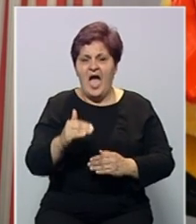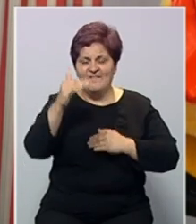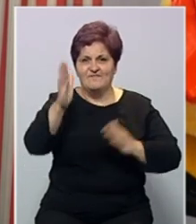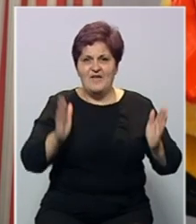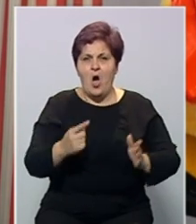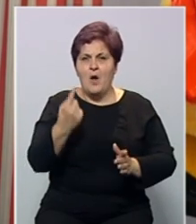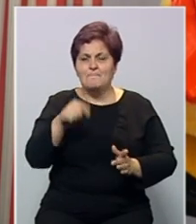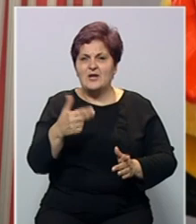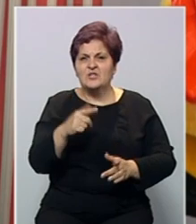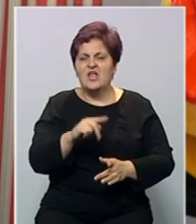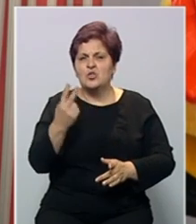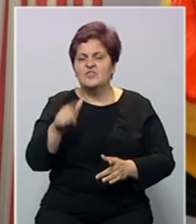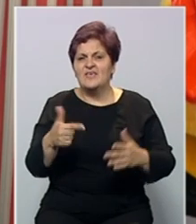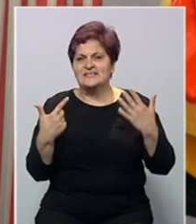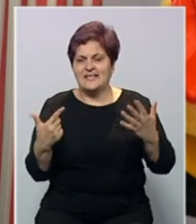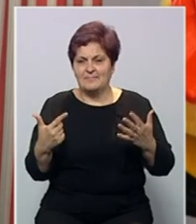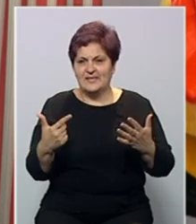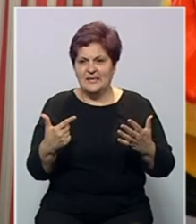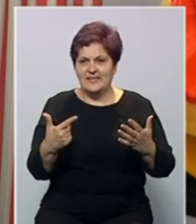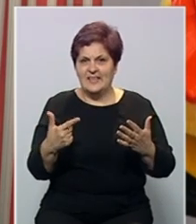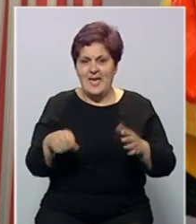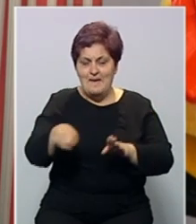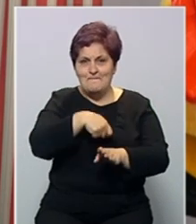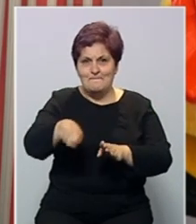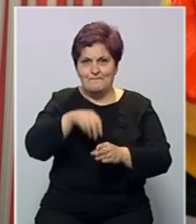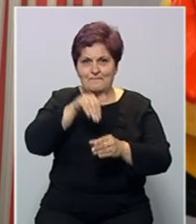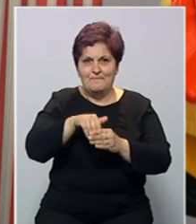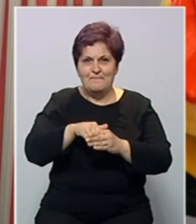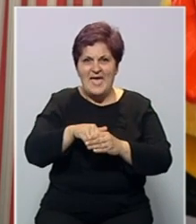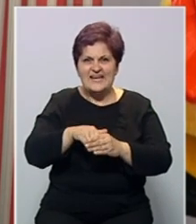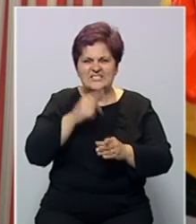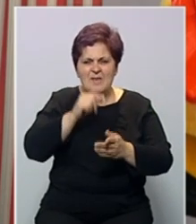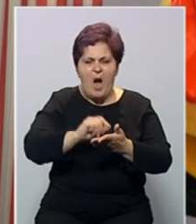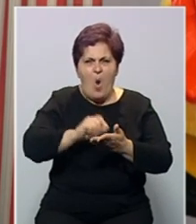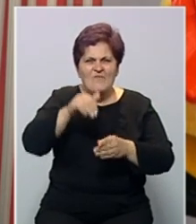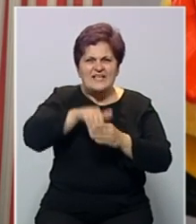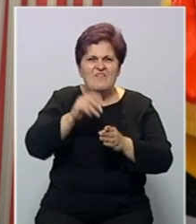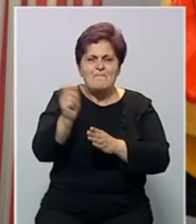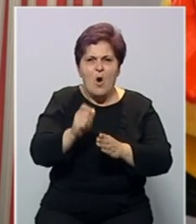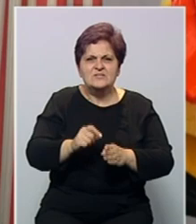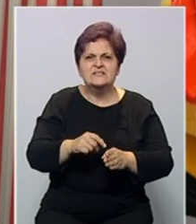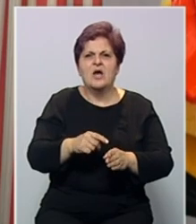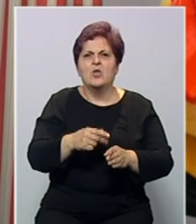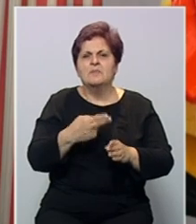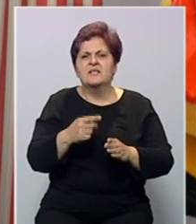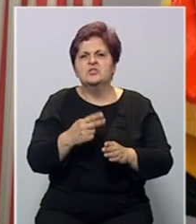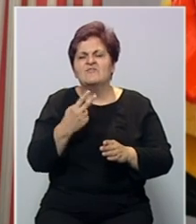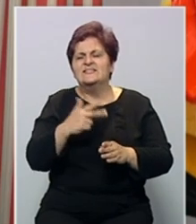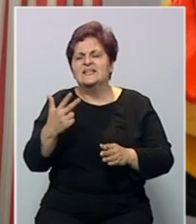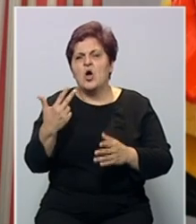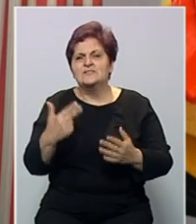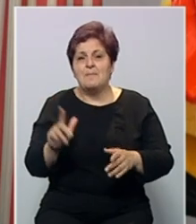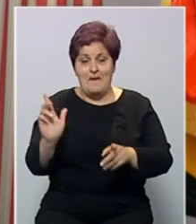marku i 30 do dvije marke i 70. Pernice opune su od 15 maraka do 23 i 80,